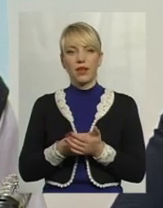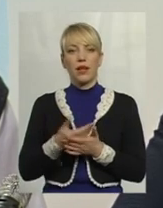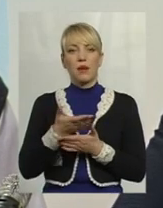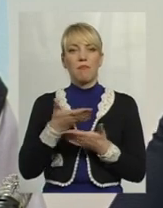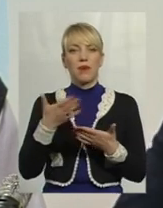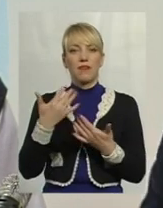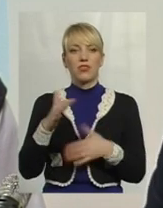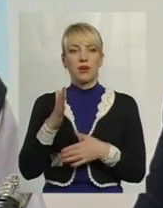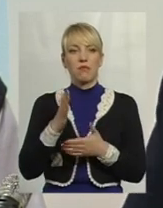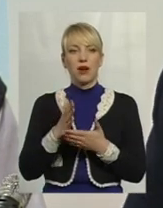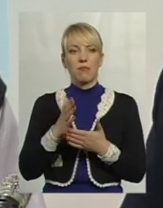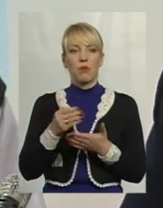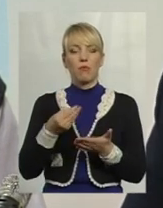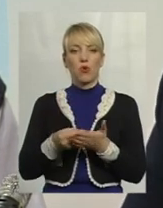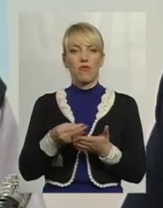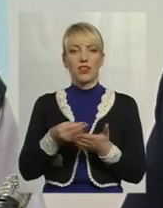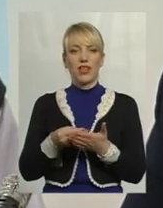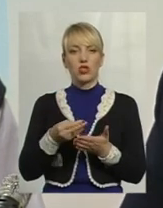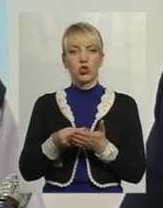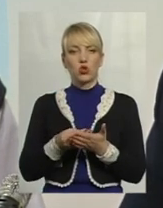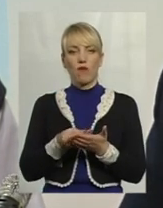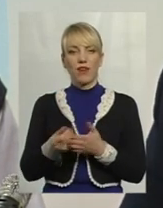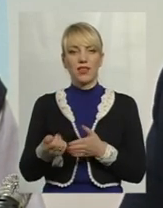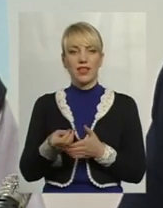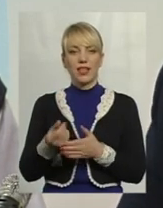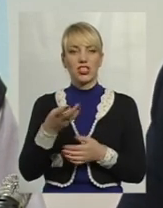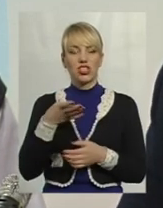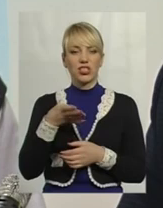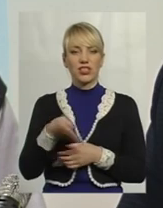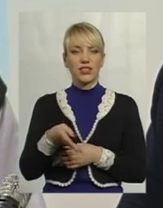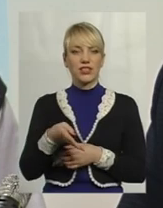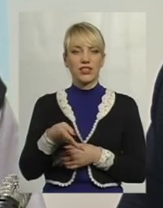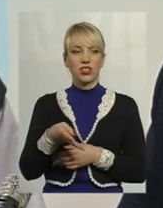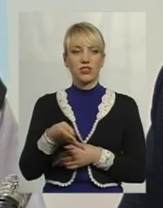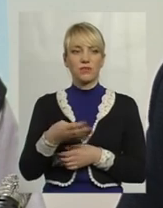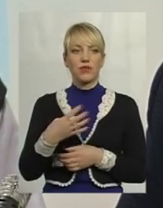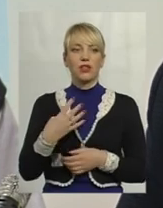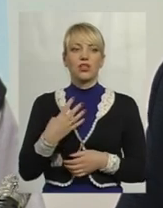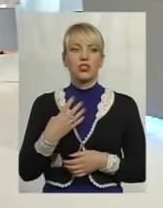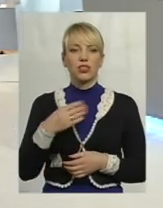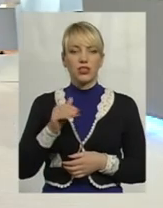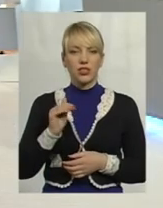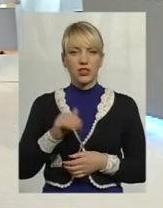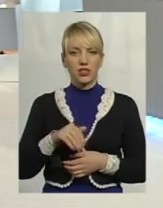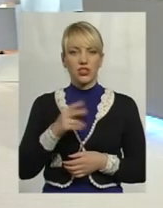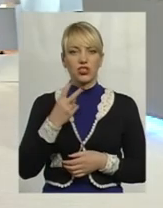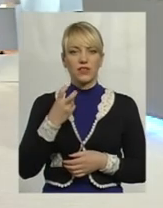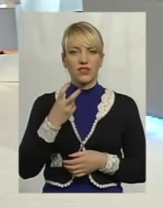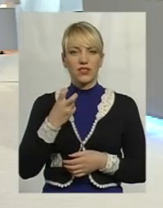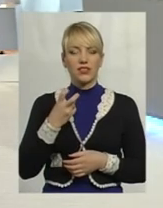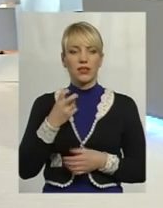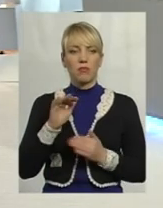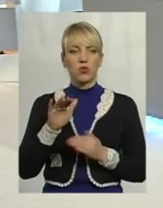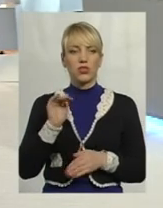профінансованих 4200 позичальників, підприємців.